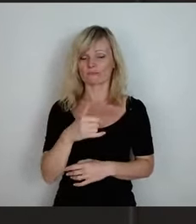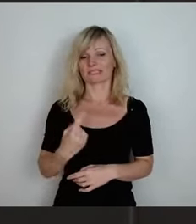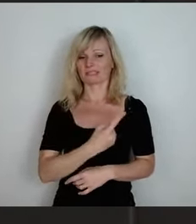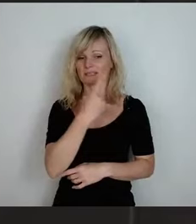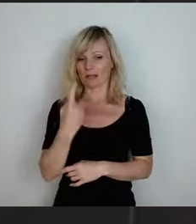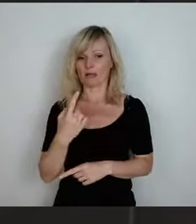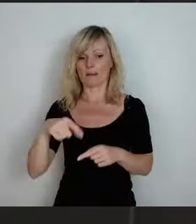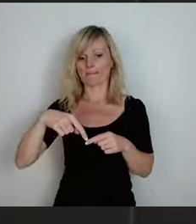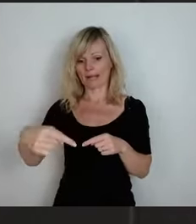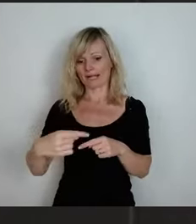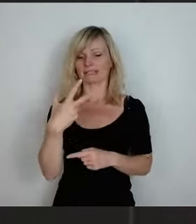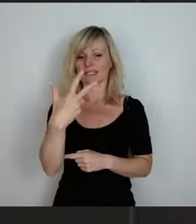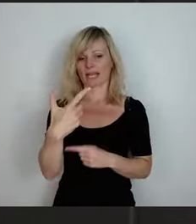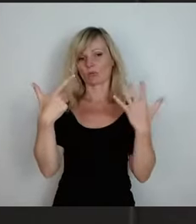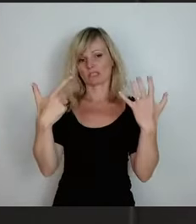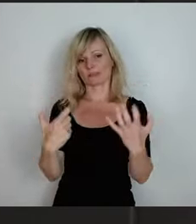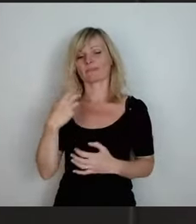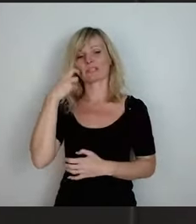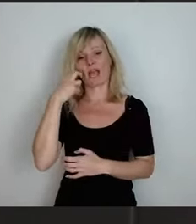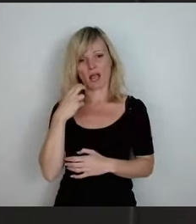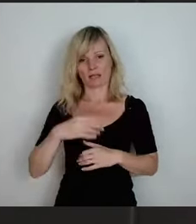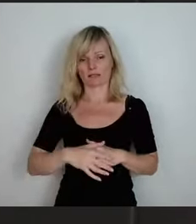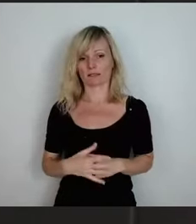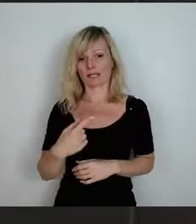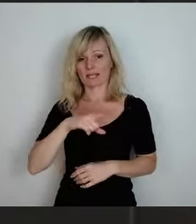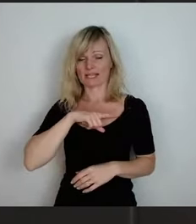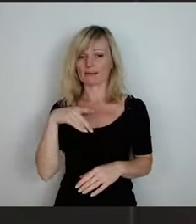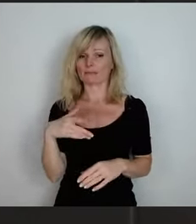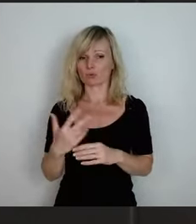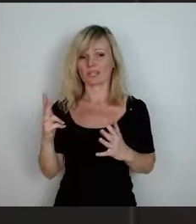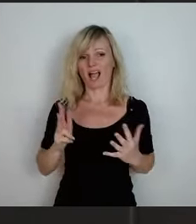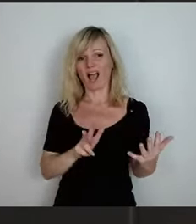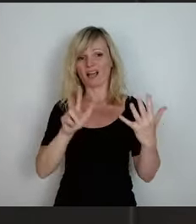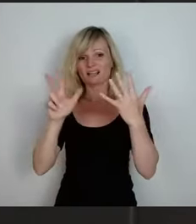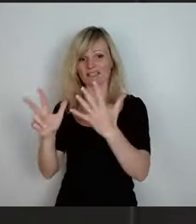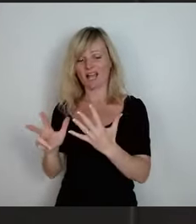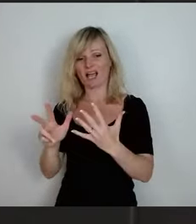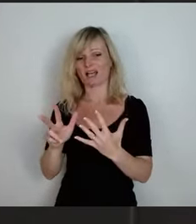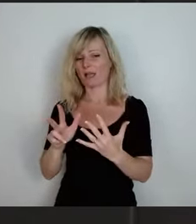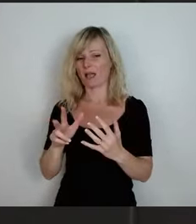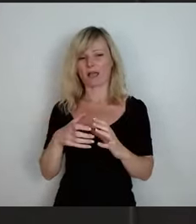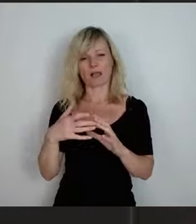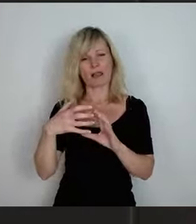alt. Ich suche schon acht Jahre oder noch länger um einen Nachfolger vergebens.